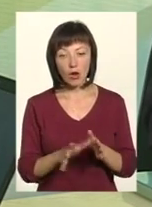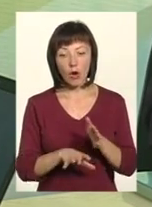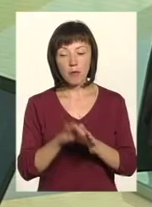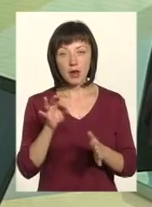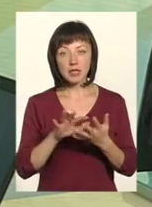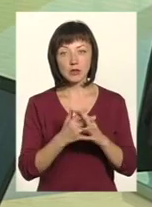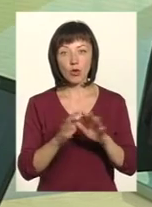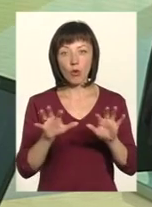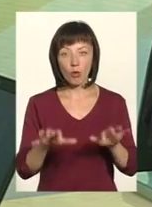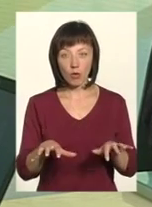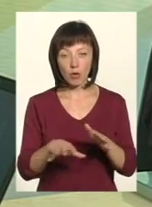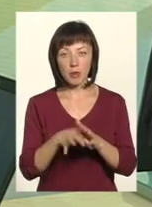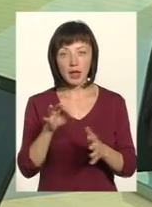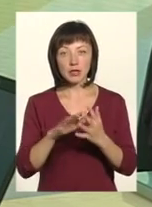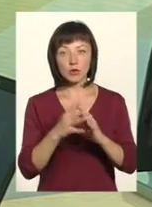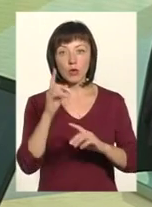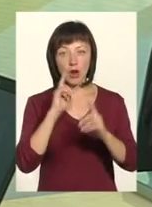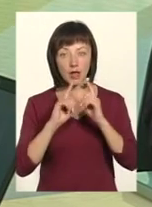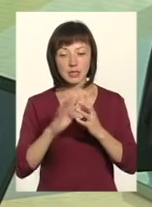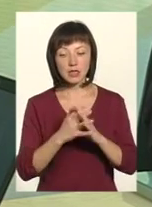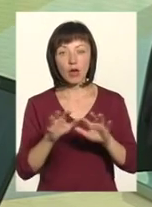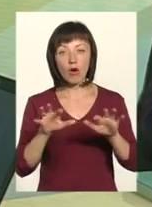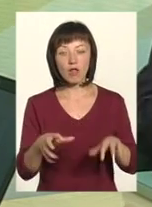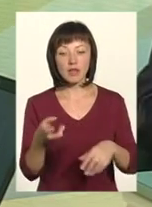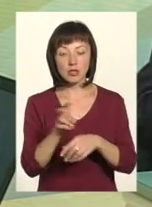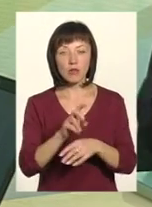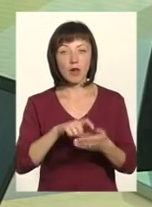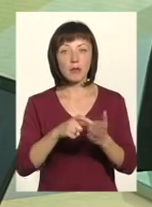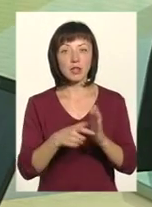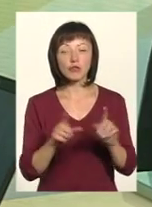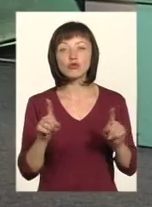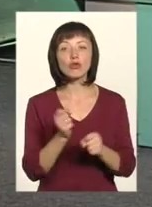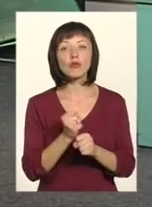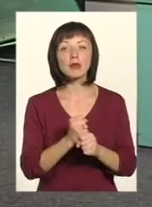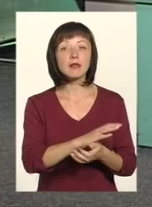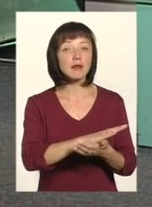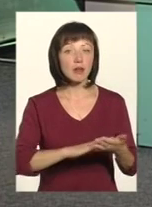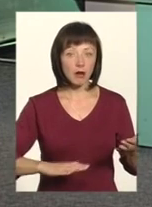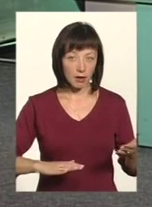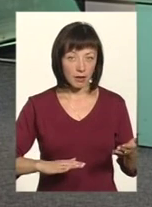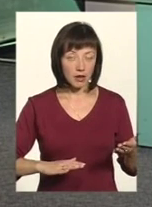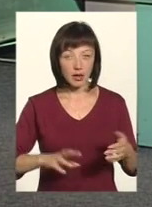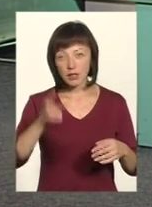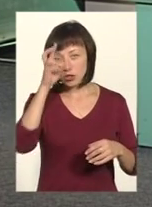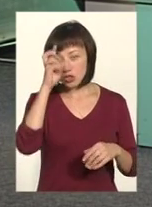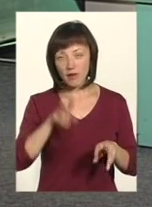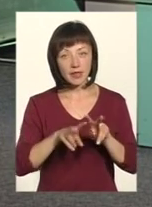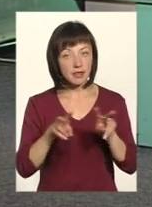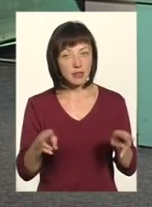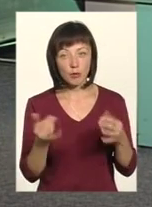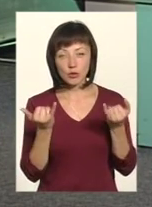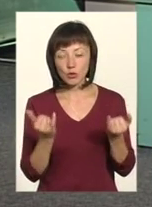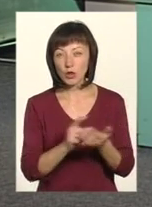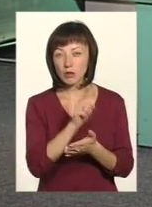голову, обрали сільську раду. Сільський голова зайшов до себе в кабінет, що робити далі? Держава ж так само сьогодні